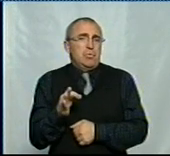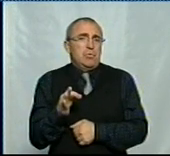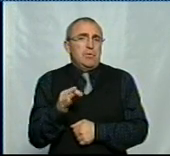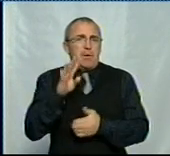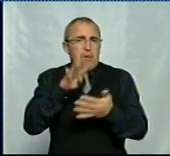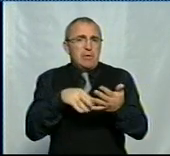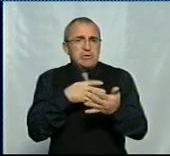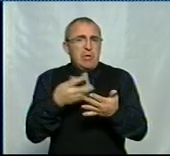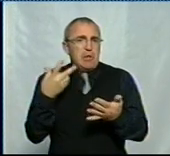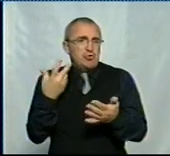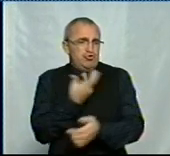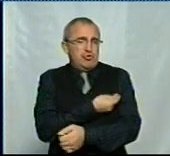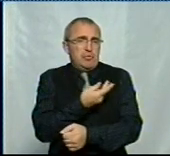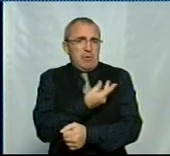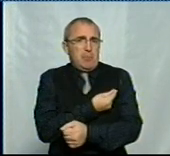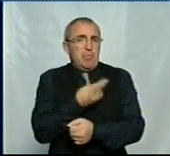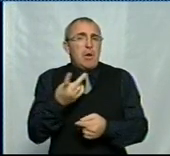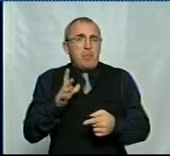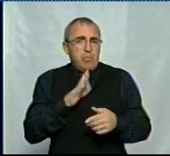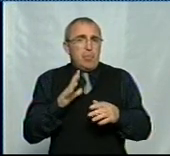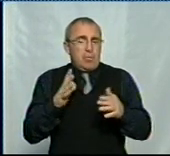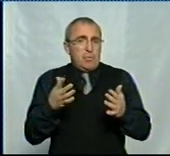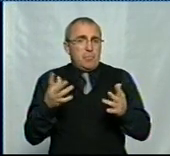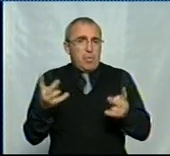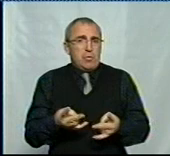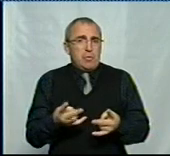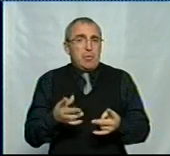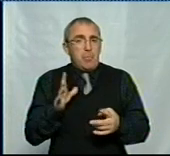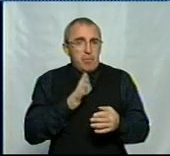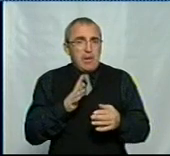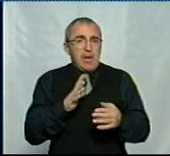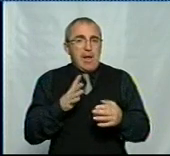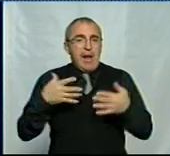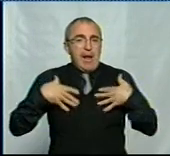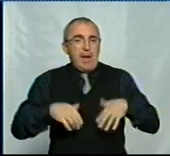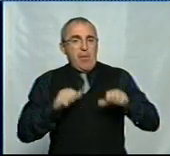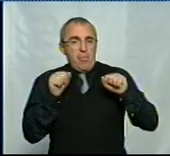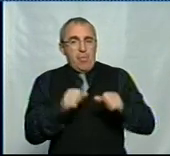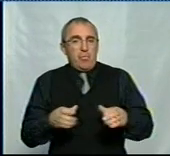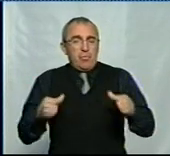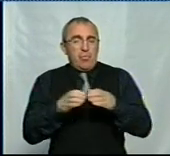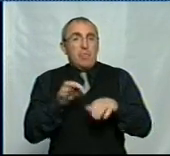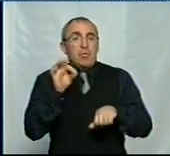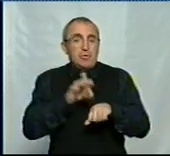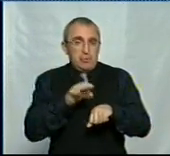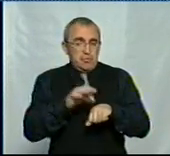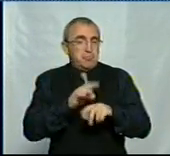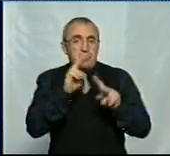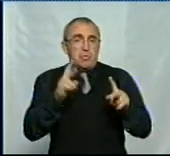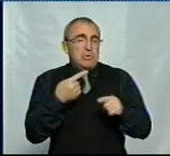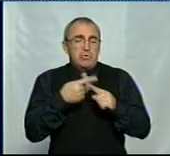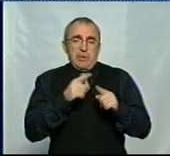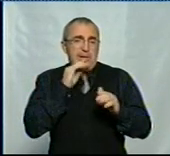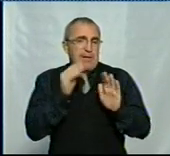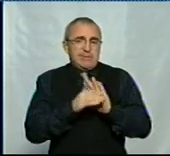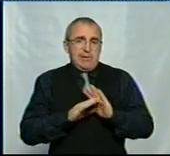календарем щеплень, так, як їм потрібно було. Так, була певна імунна прослойка людей, які хворіли, навіть щеплені хворіли, ніхто цього не